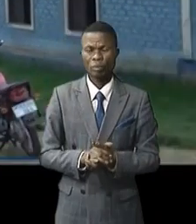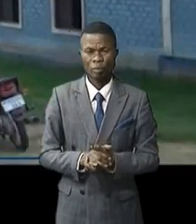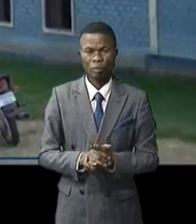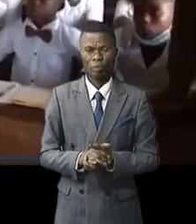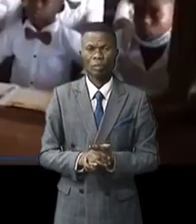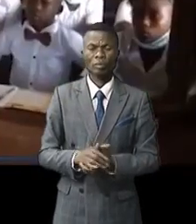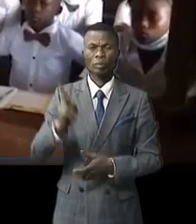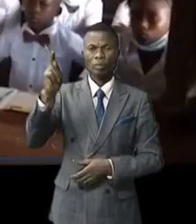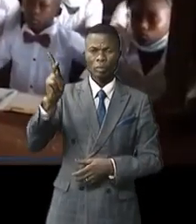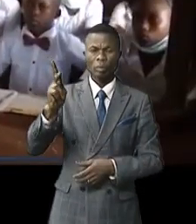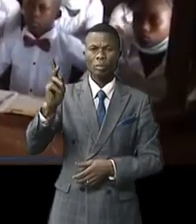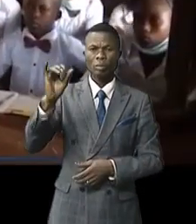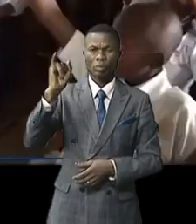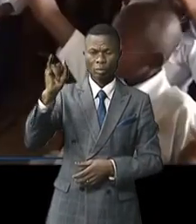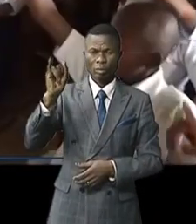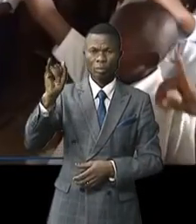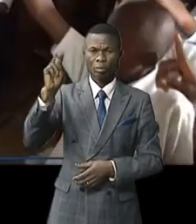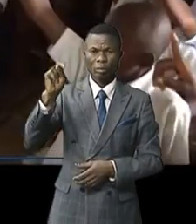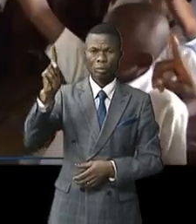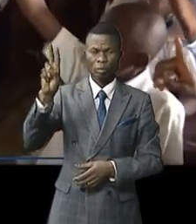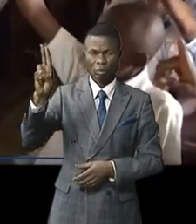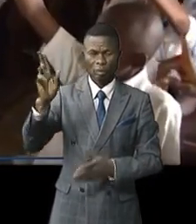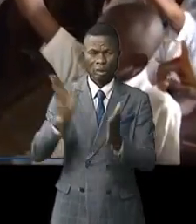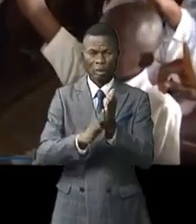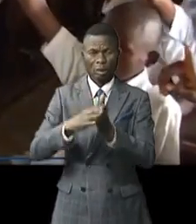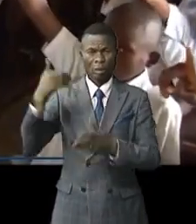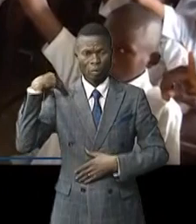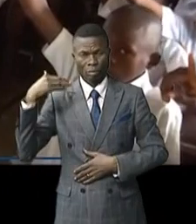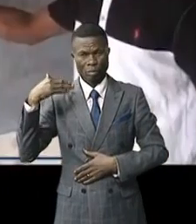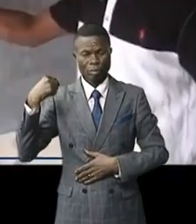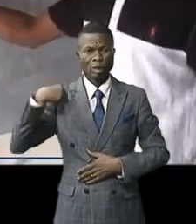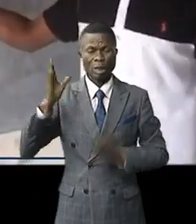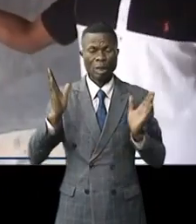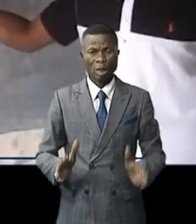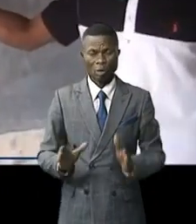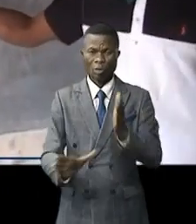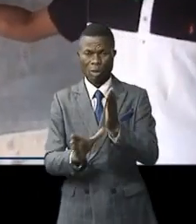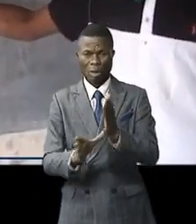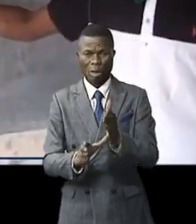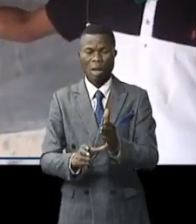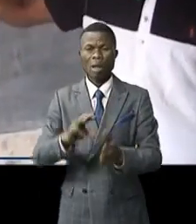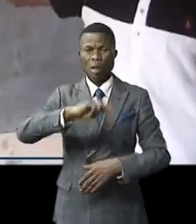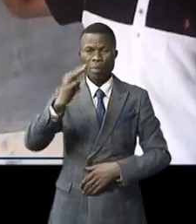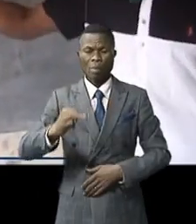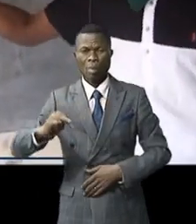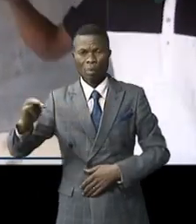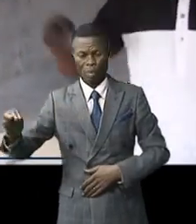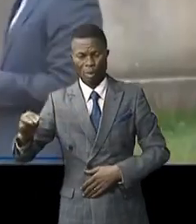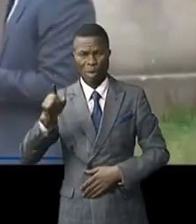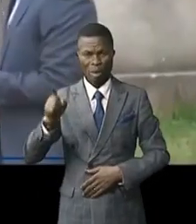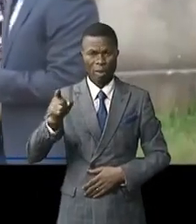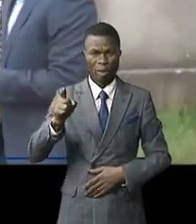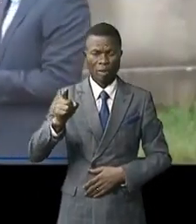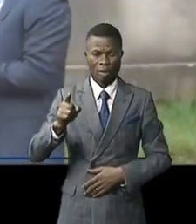Kindou, une école secondaire publique ayant formé le gouverneur à l'intérim du Maniema Afan Idris Mangalam